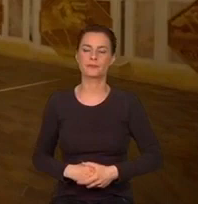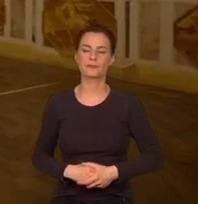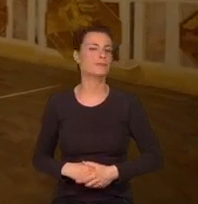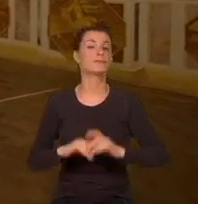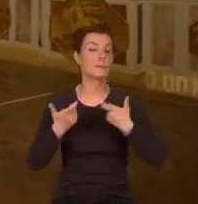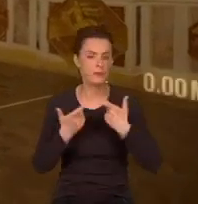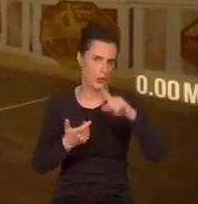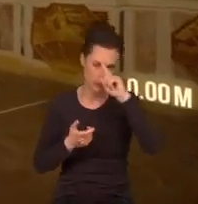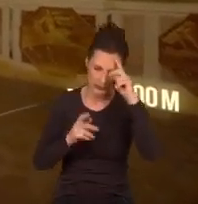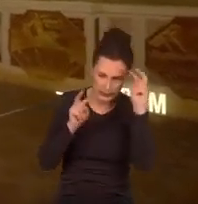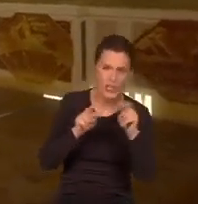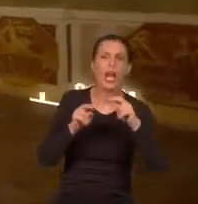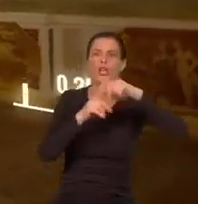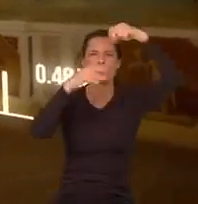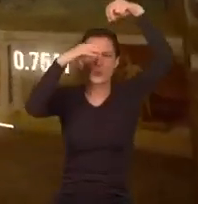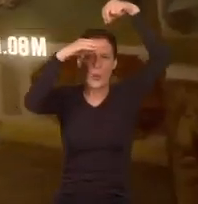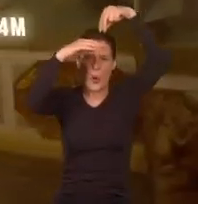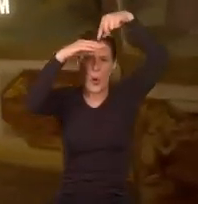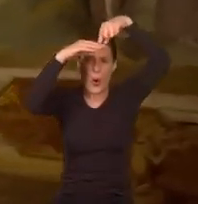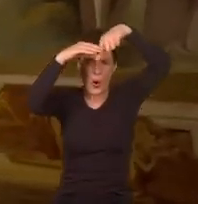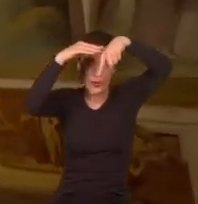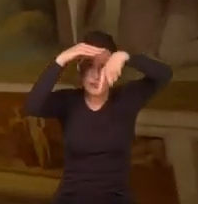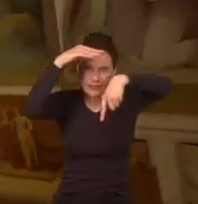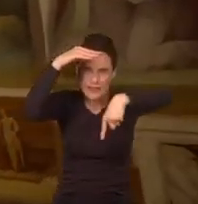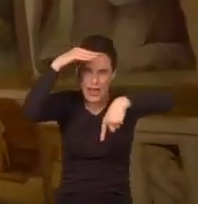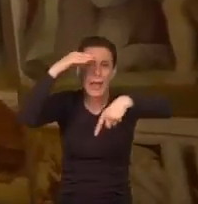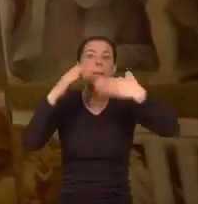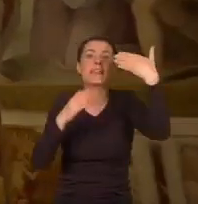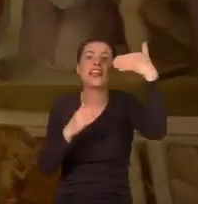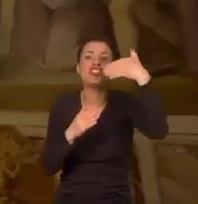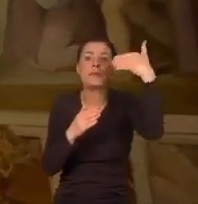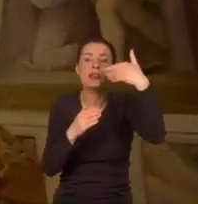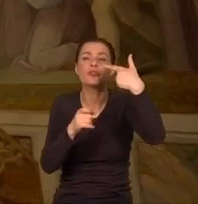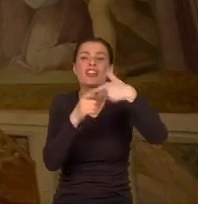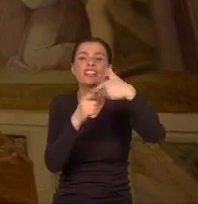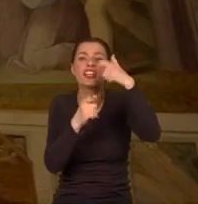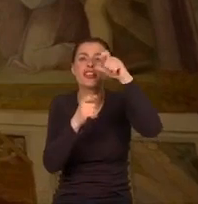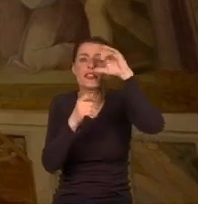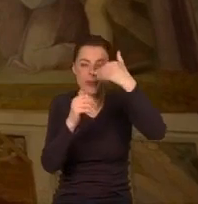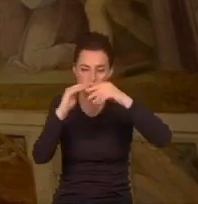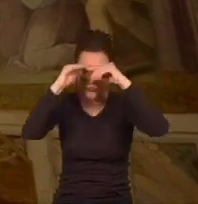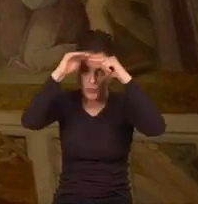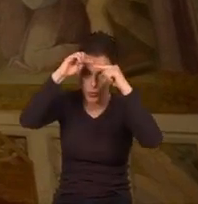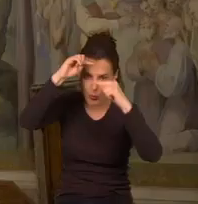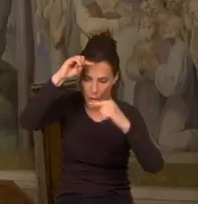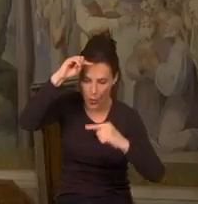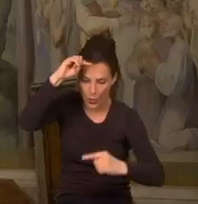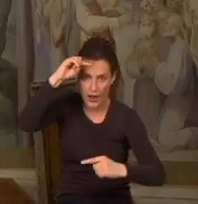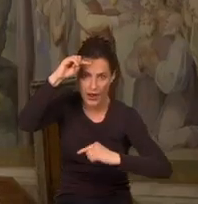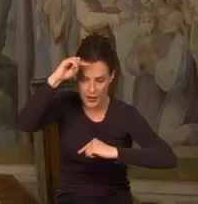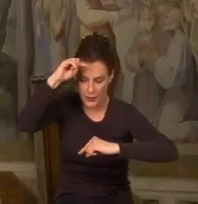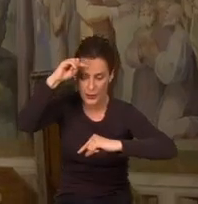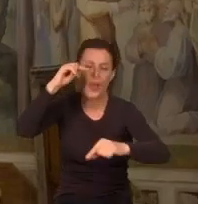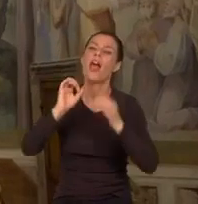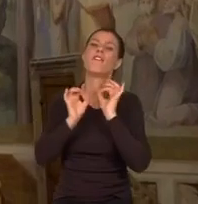Zaobserwowali wówczas, jak promień słoneczny wpada przez Oculus 5 metrów i 20 centymetrów nad podłogą. Zwykle